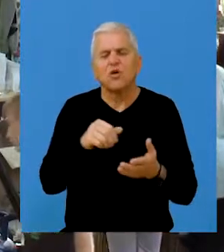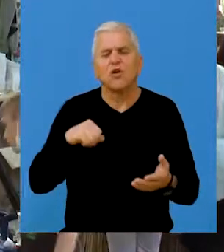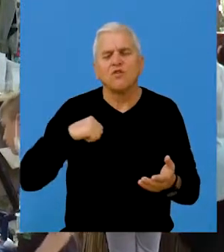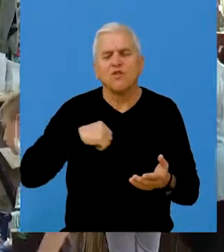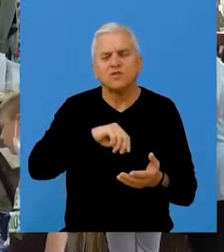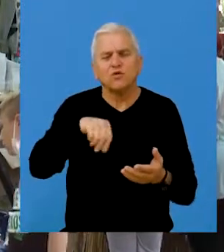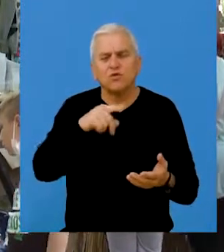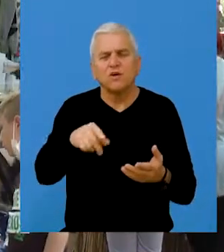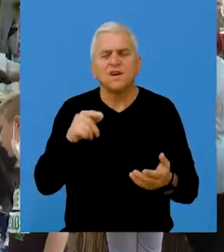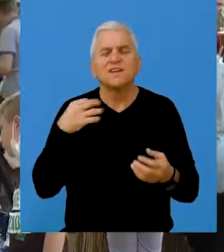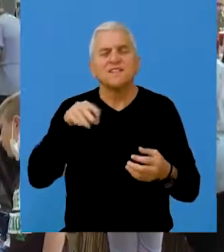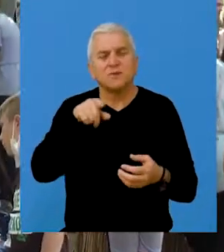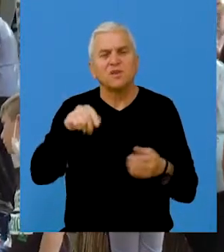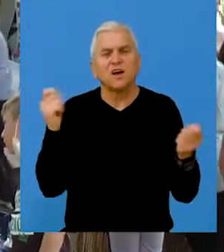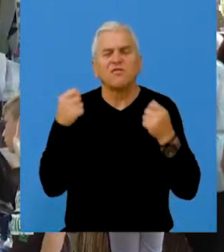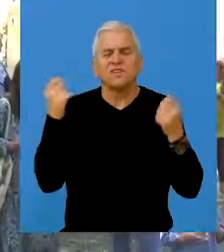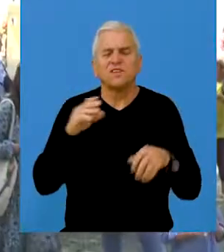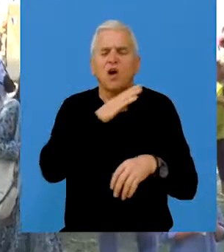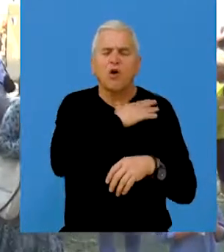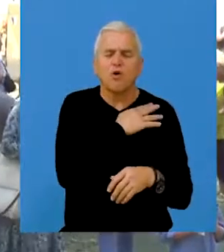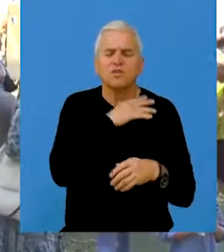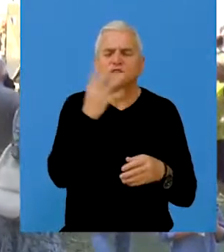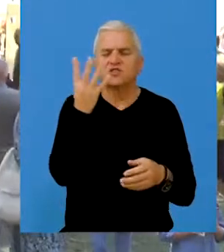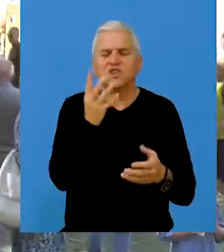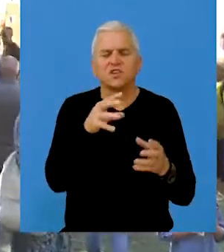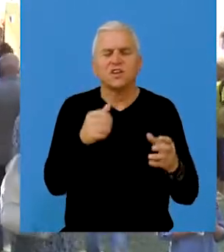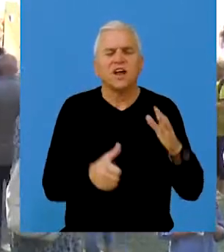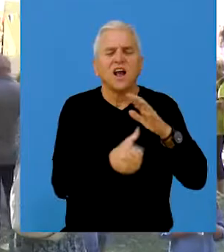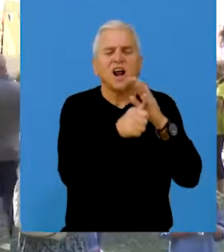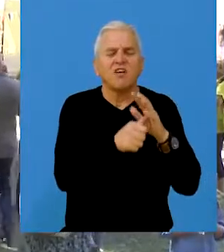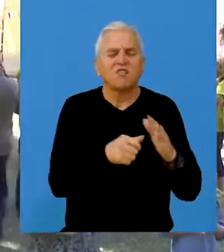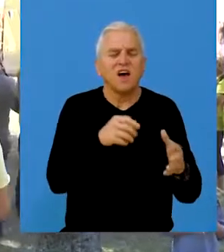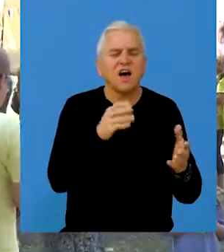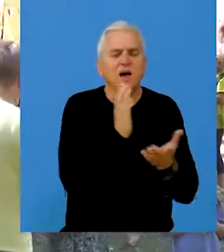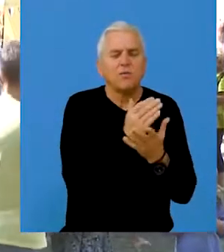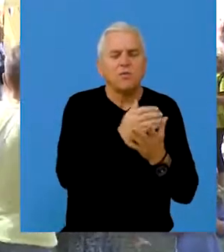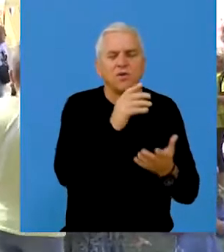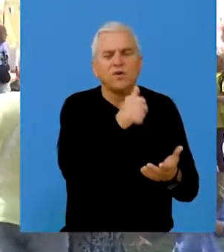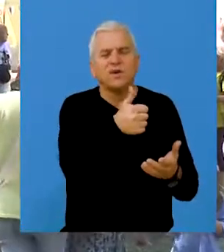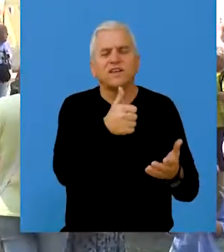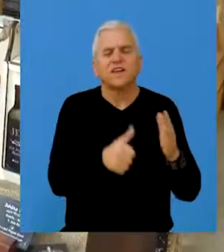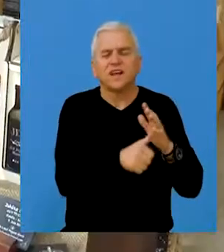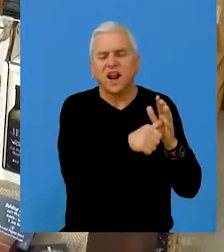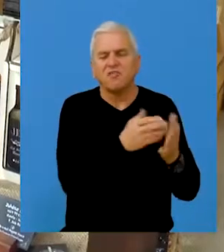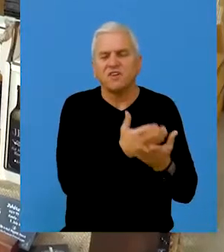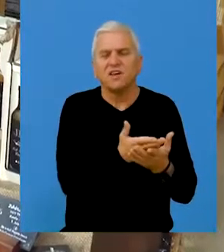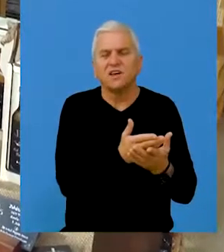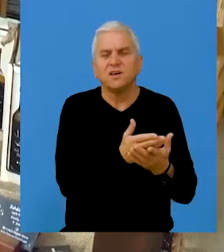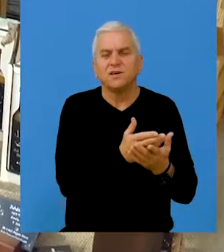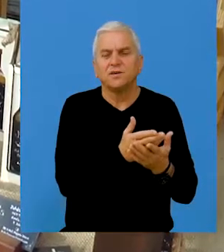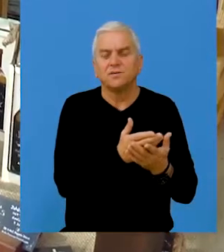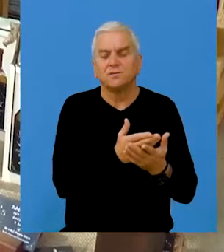gastronomija. Sam festival se osniva na četiri glavna programa. Jedan od tih glavnih program je